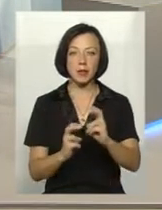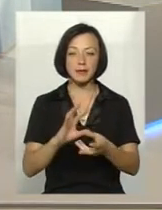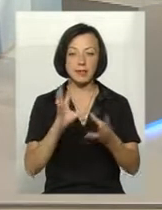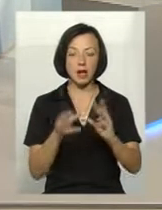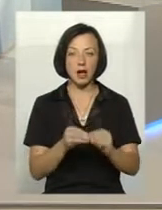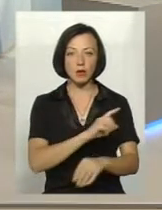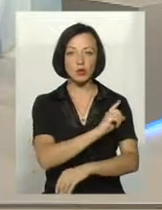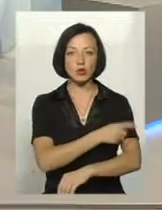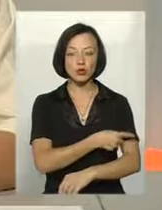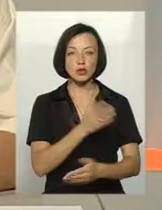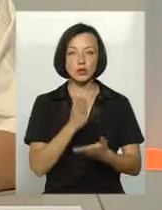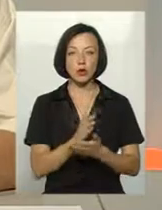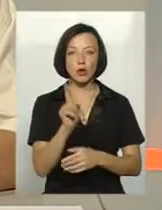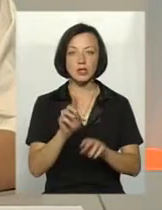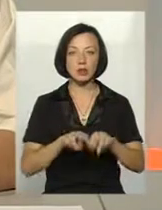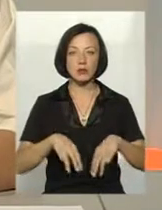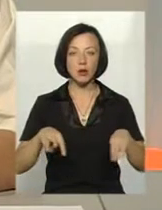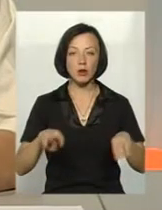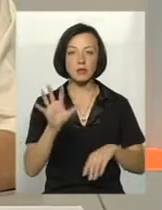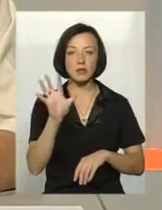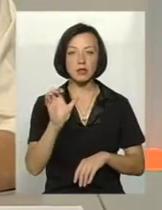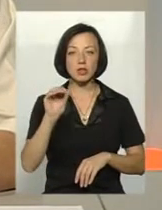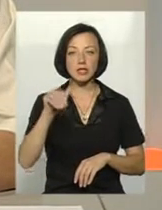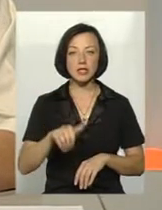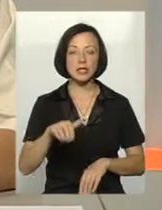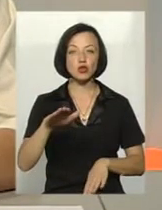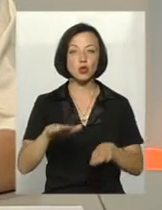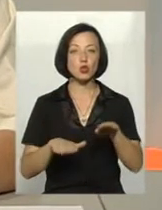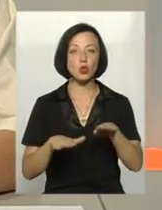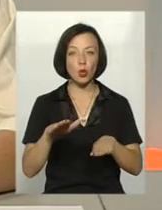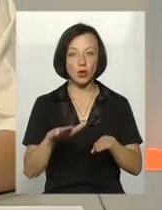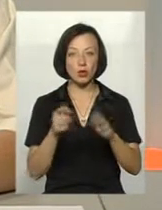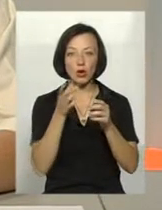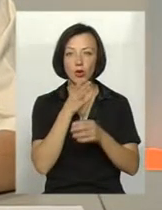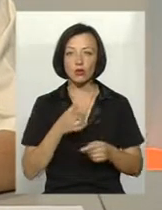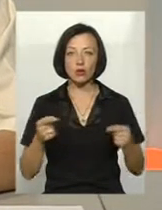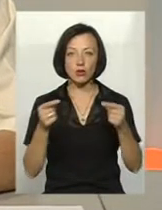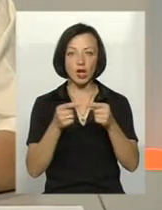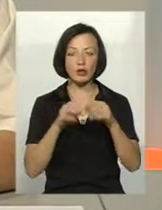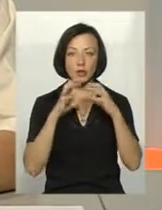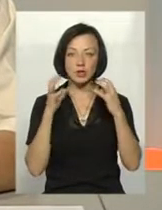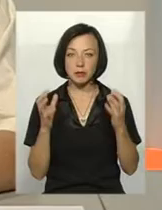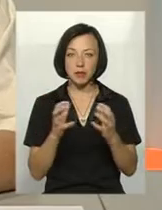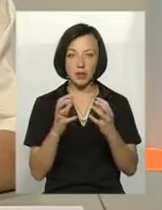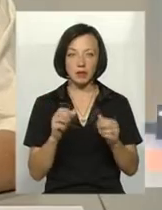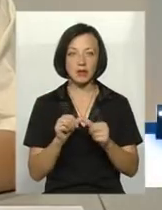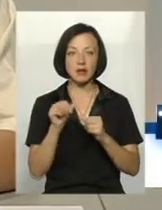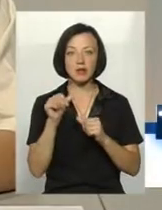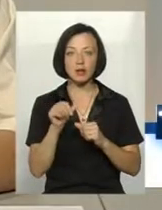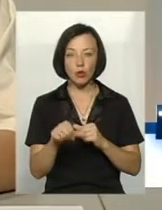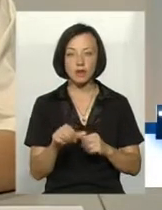потужність, де складає 1 мільйон 500 тисяч тонн одночасного зберігання. Крім того, в